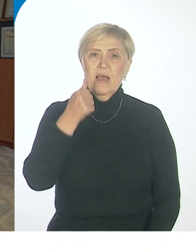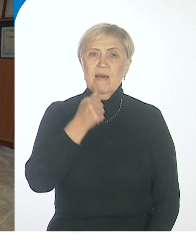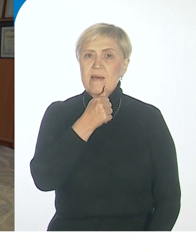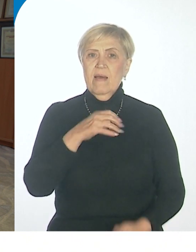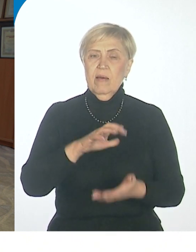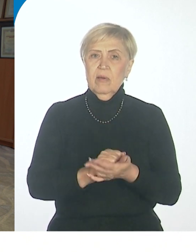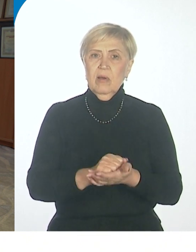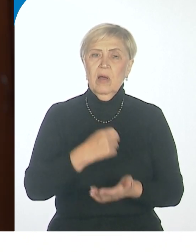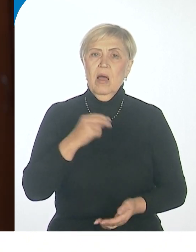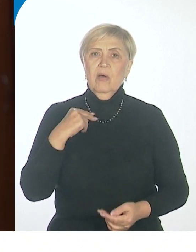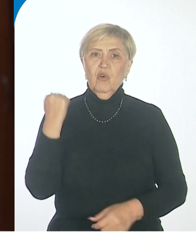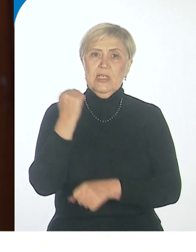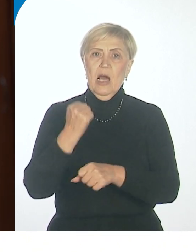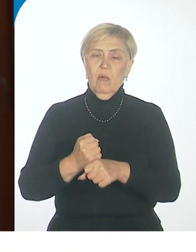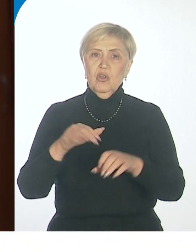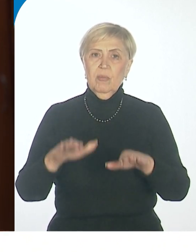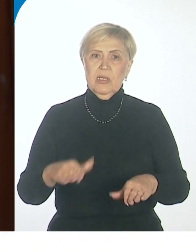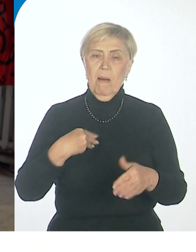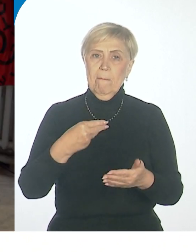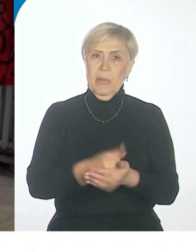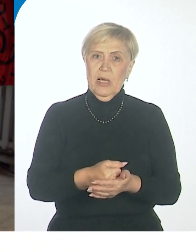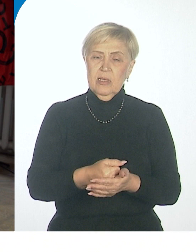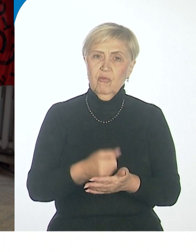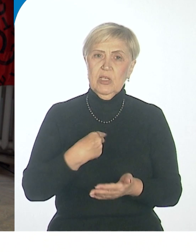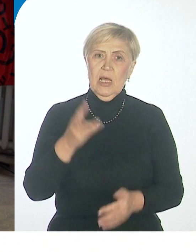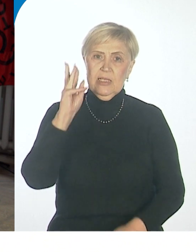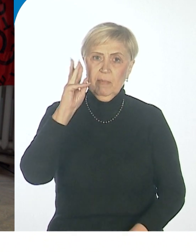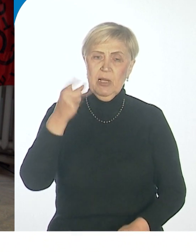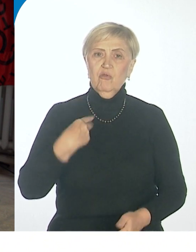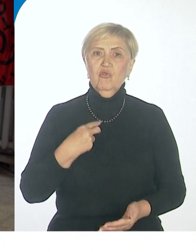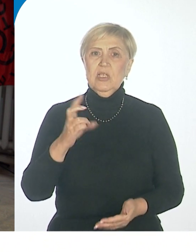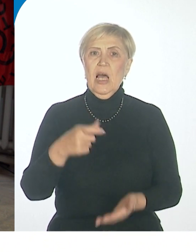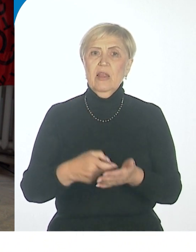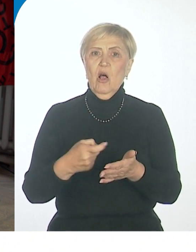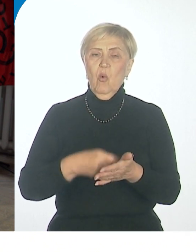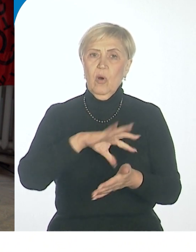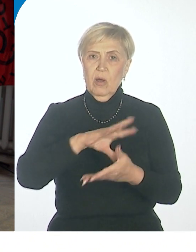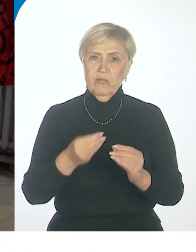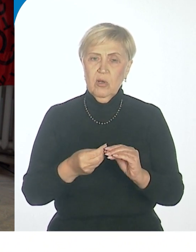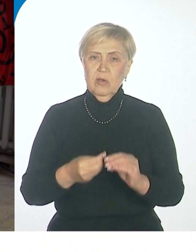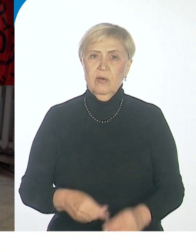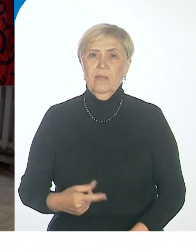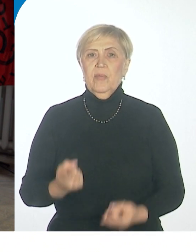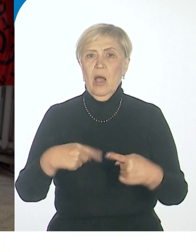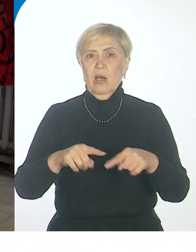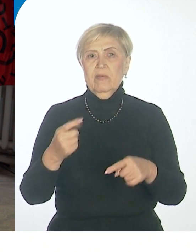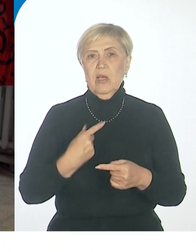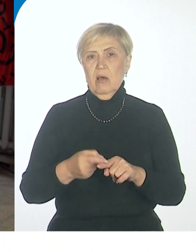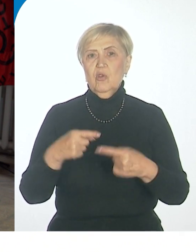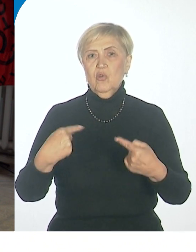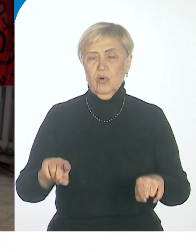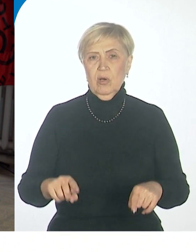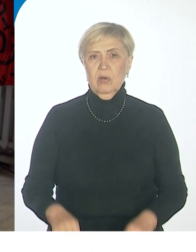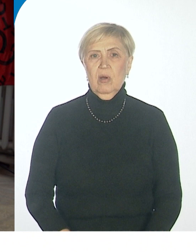организациях рабочие места. Платят зарплату, налоги. Ну, рабочие места предоставляет организация, ну, совершенно другая. Может быть, это наша